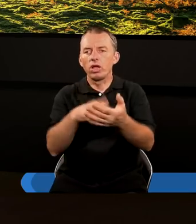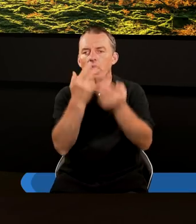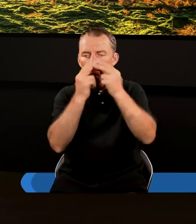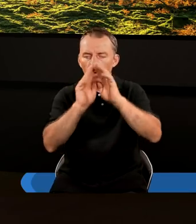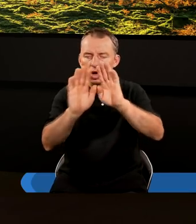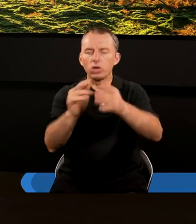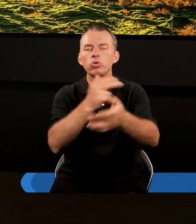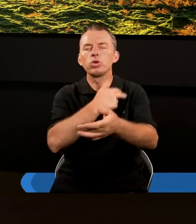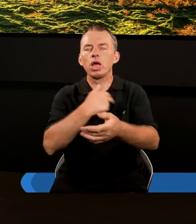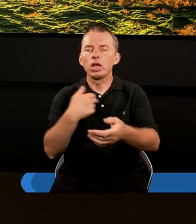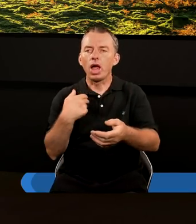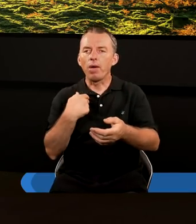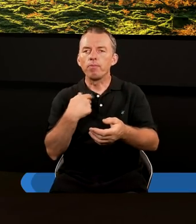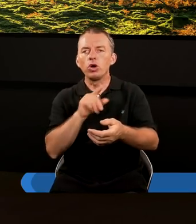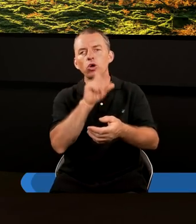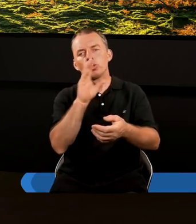pokazuje nam,